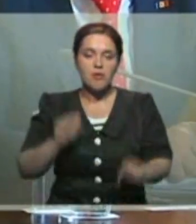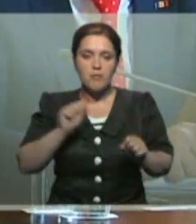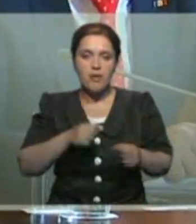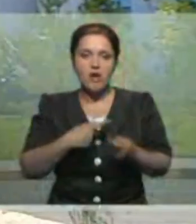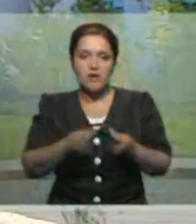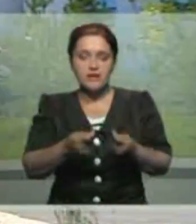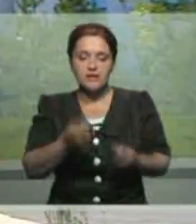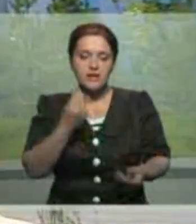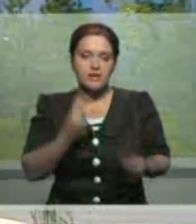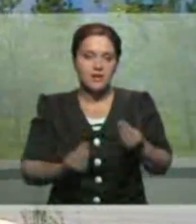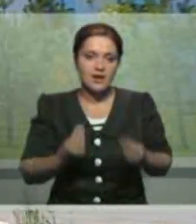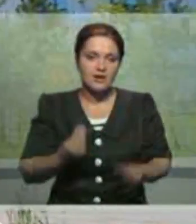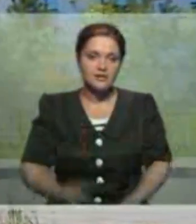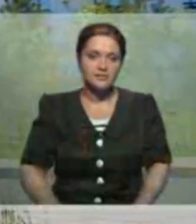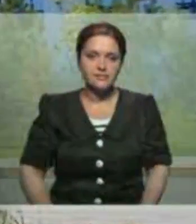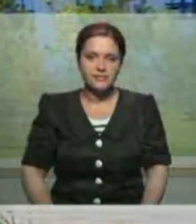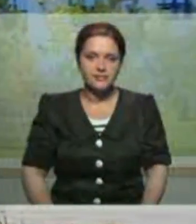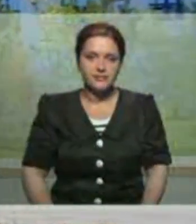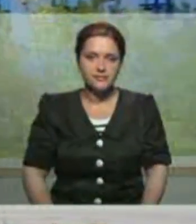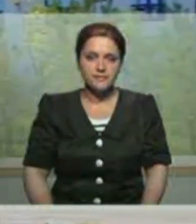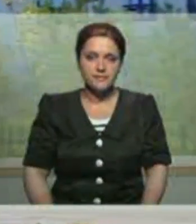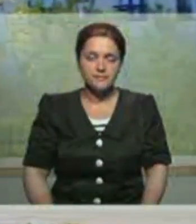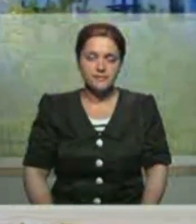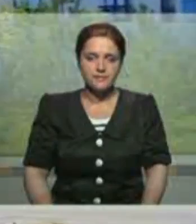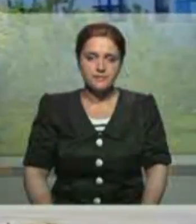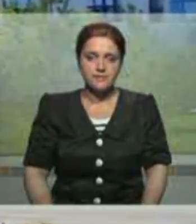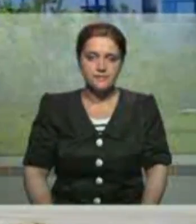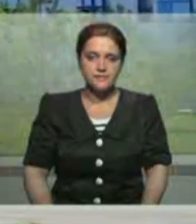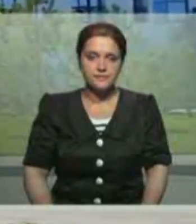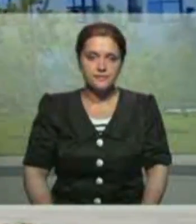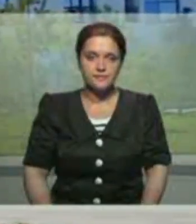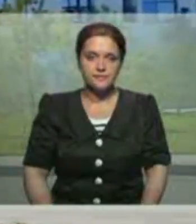Гульнара Жендагулова, Каната Бильдин, Акмолинская область.